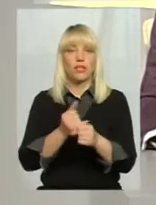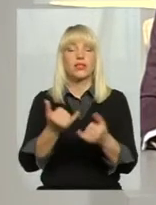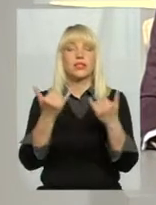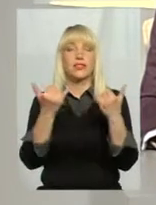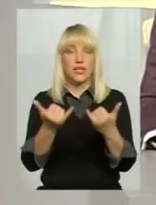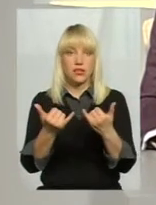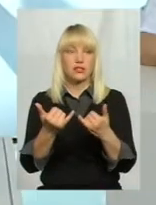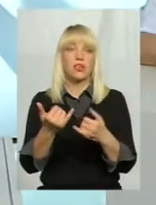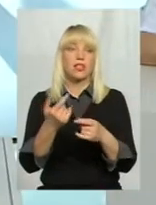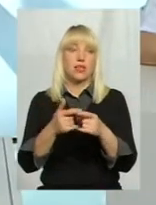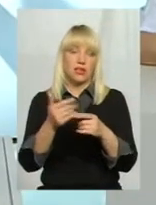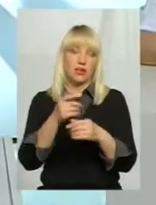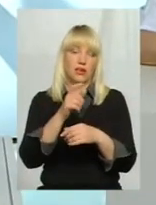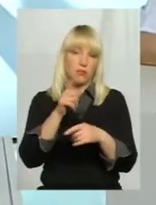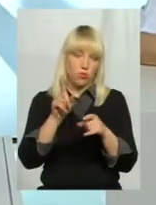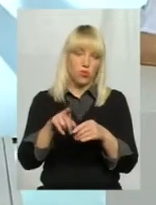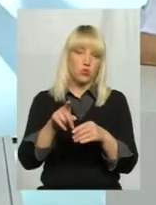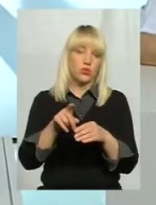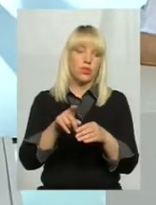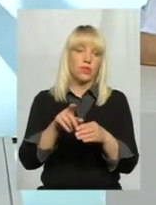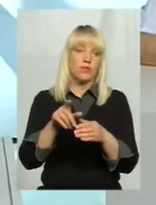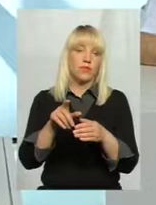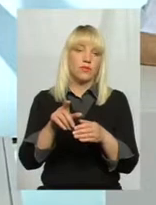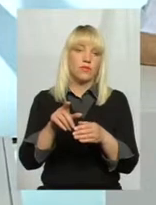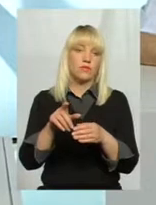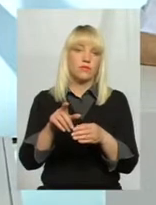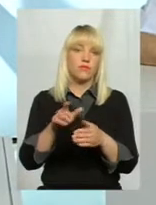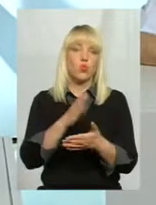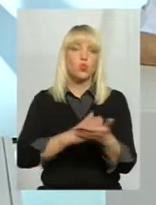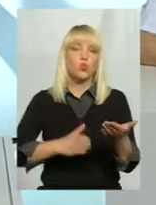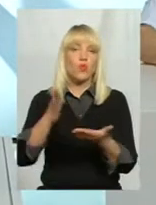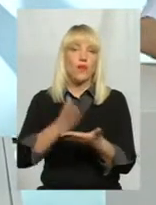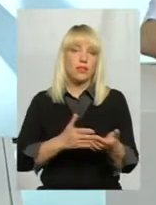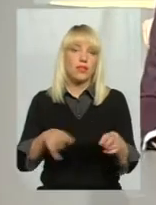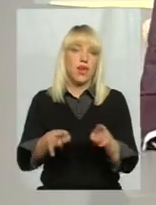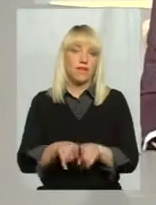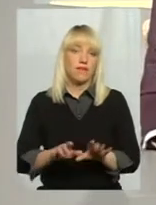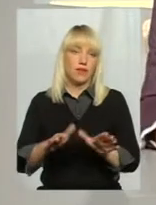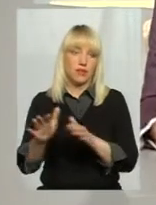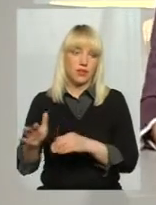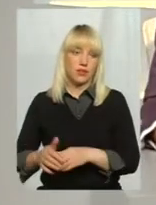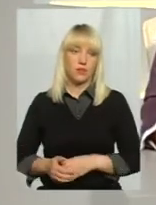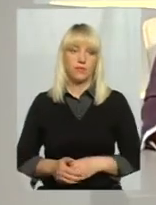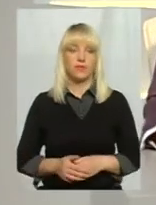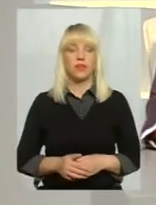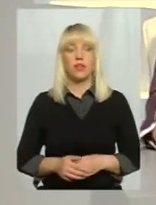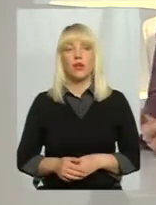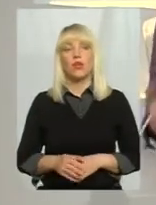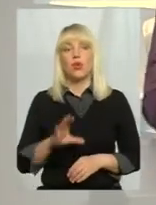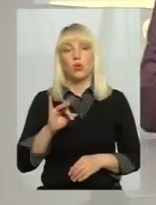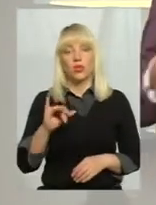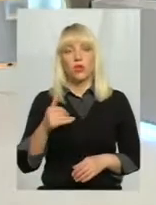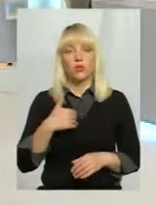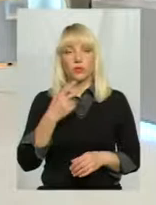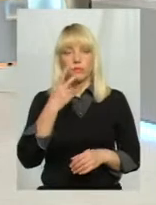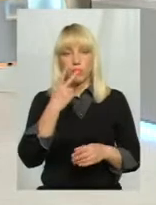і вони можуть усувати такі випадки. Зараз іміло. Пане Юрію, тут хочеться підключити вас. От ви,